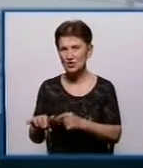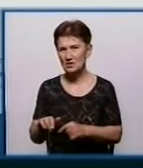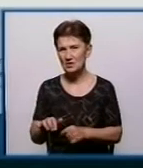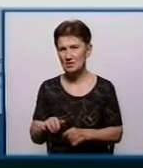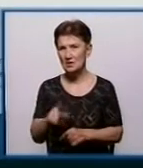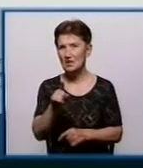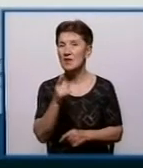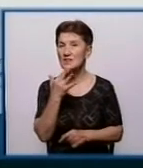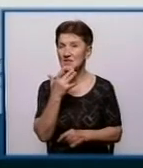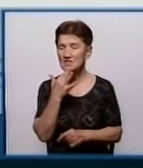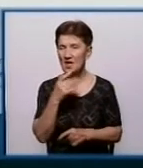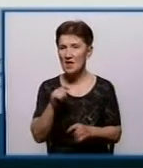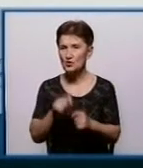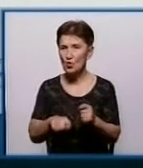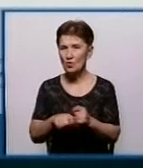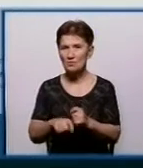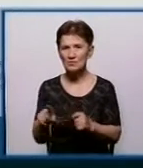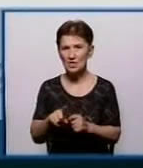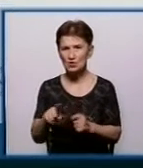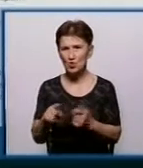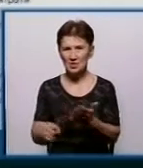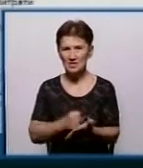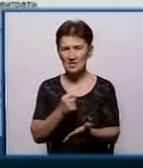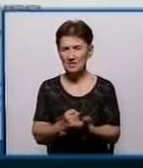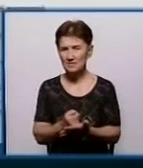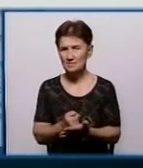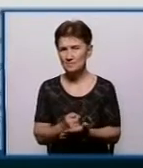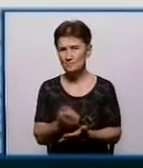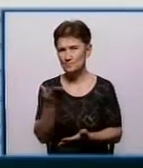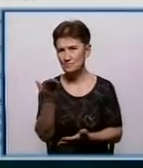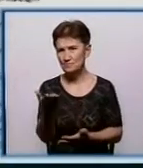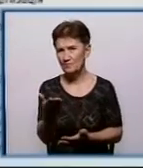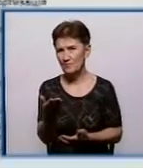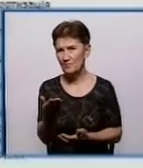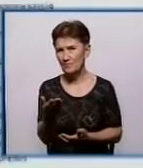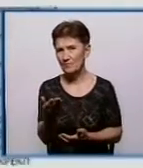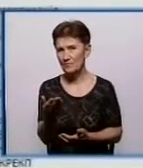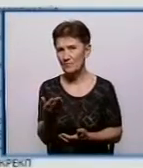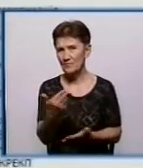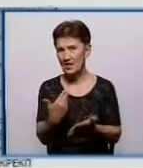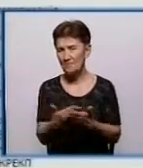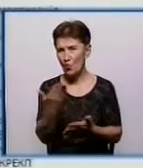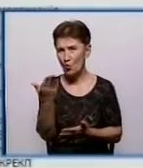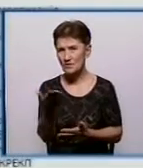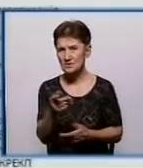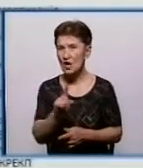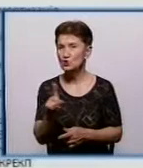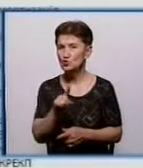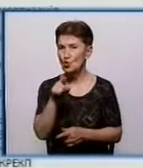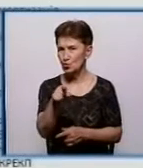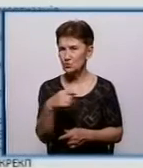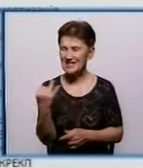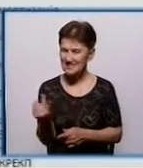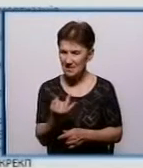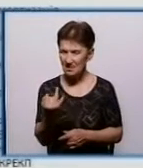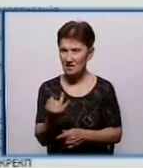Національної комісії, що здійснює державне регулювання у сферах енергетики та комунальних послуг НКРЄ. Ось цей тариф. І знаєте, що тут цікаве?